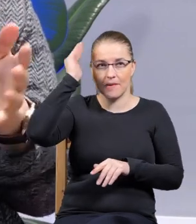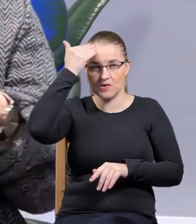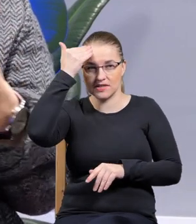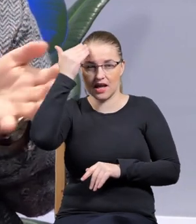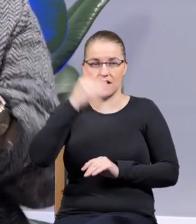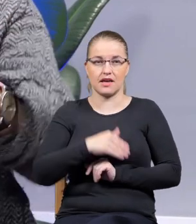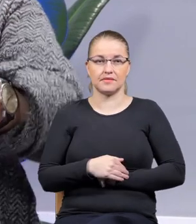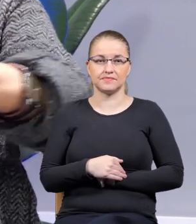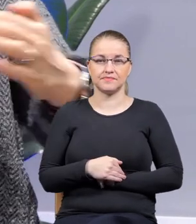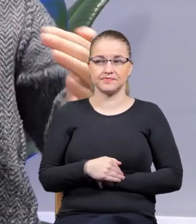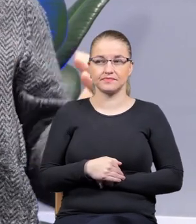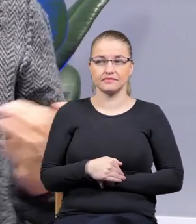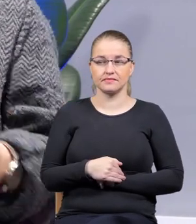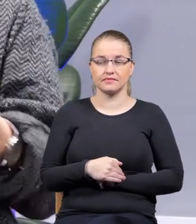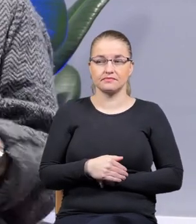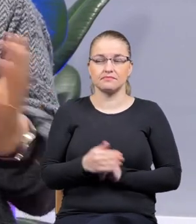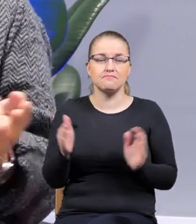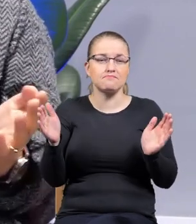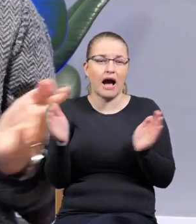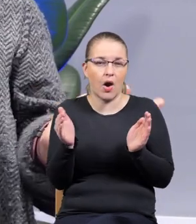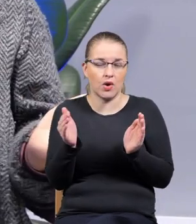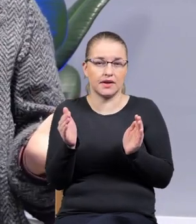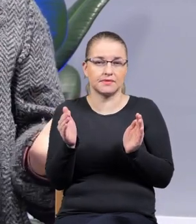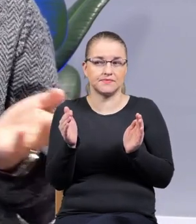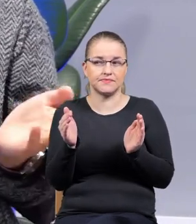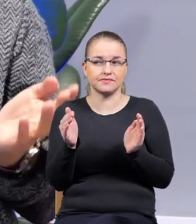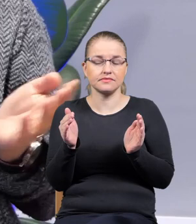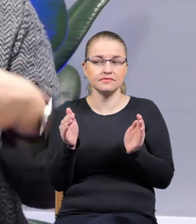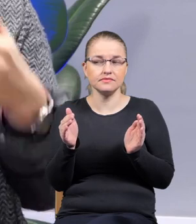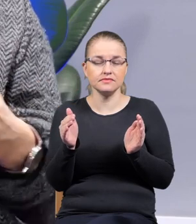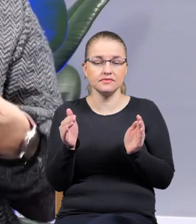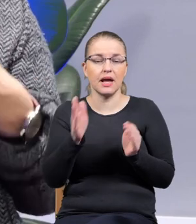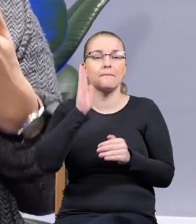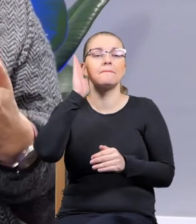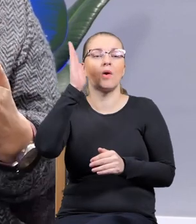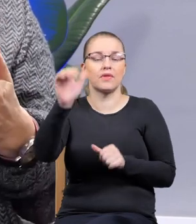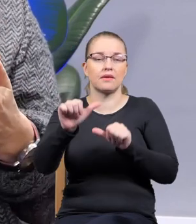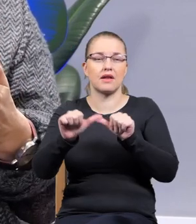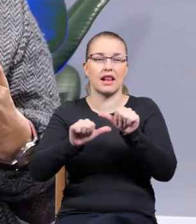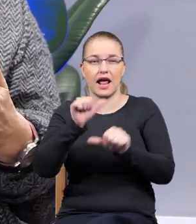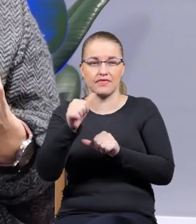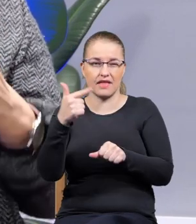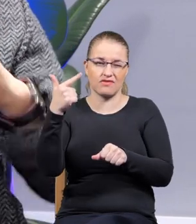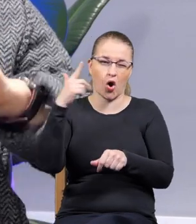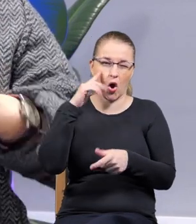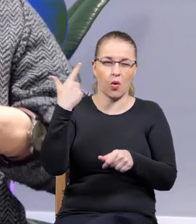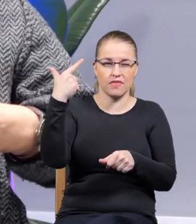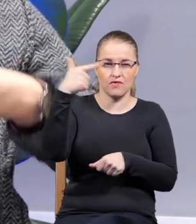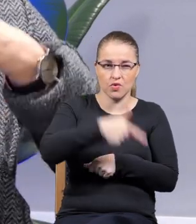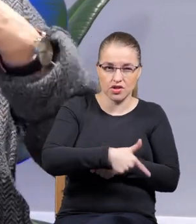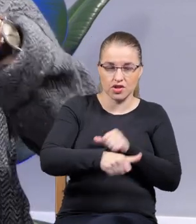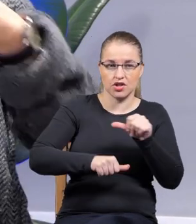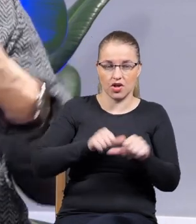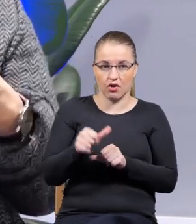takich właśnie małych, właściwie dopiero później, gdzieś w latach dwutysięcznych zaczęło się